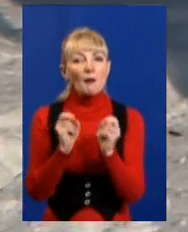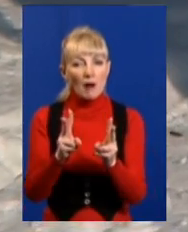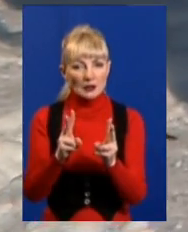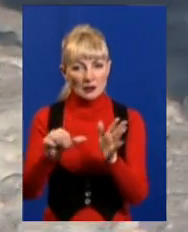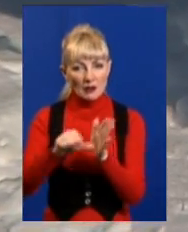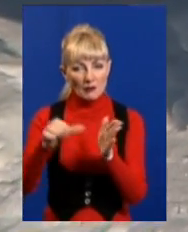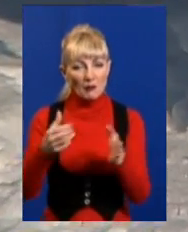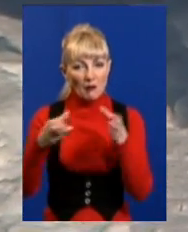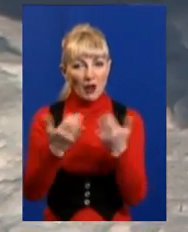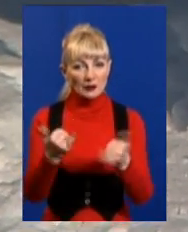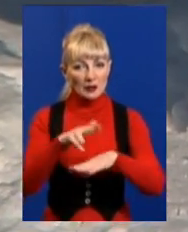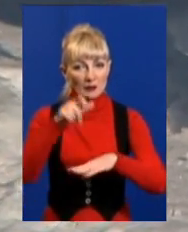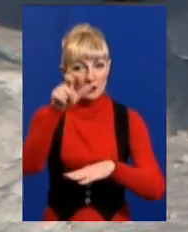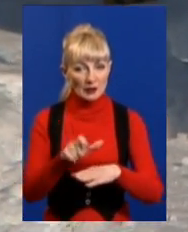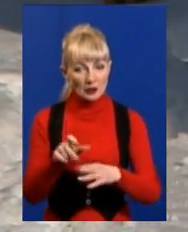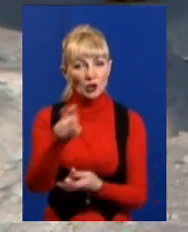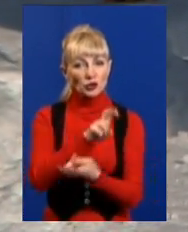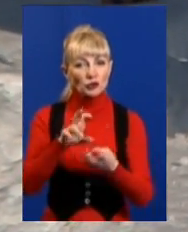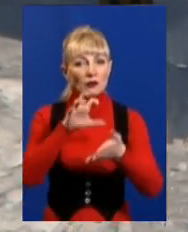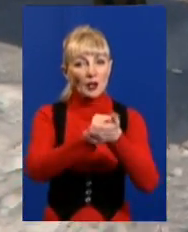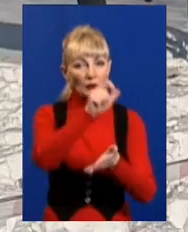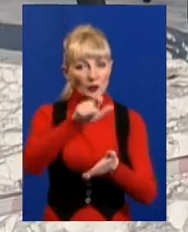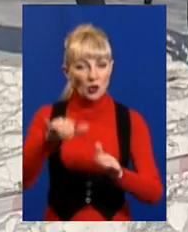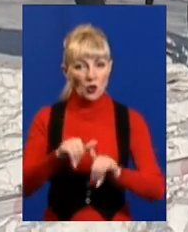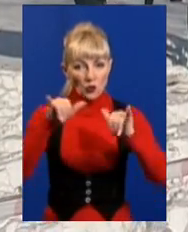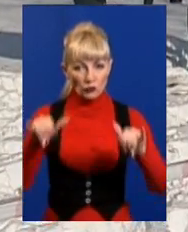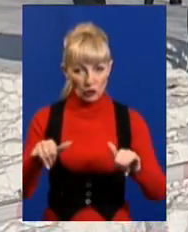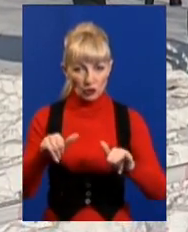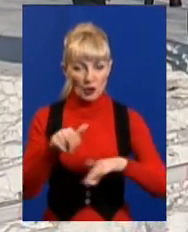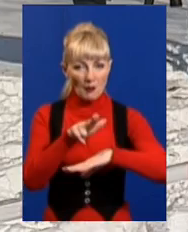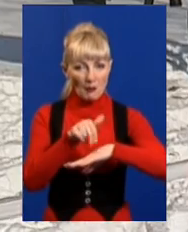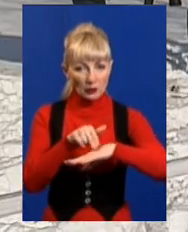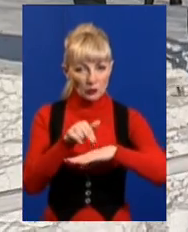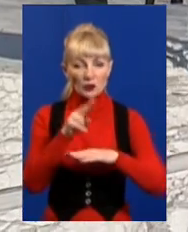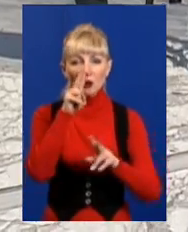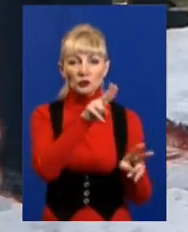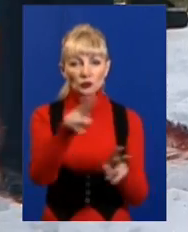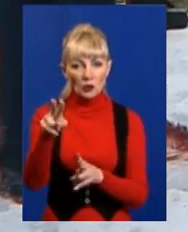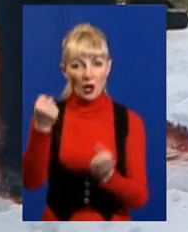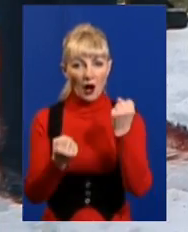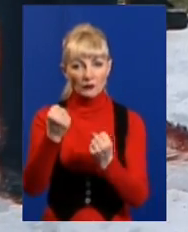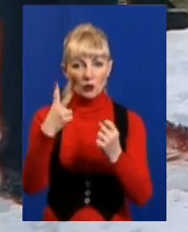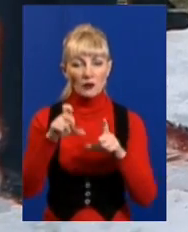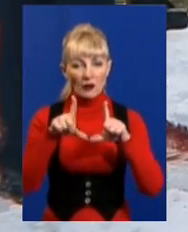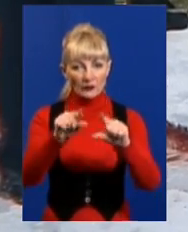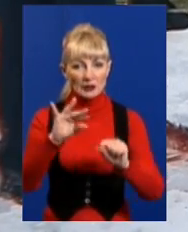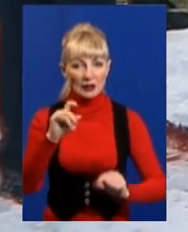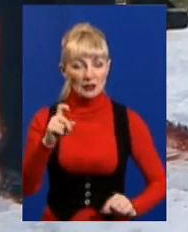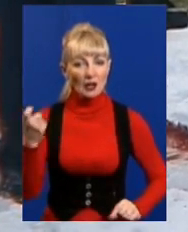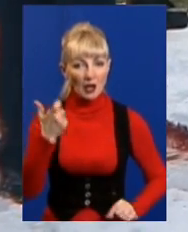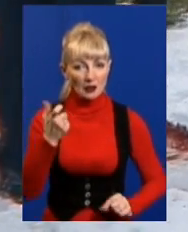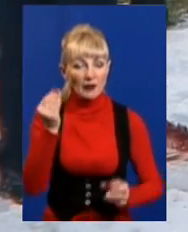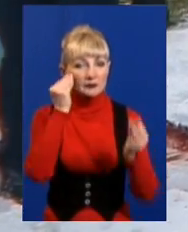банд. Нині поліцейські шукають нападників. місті збільшили кількість патрулів, посилену догляд авто на виїздах з Харкова. Серед версій